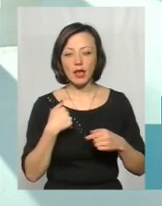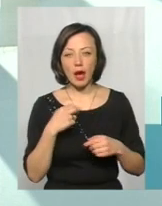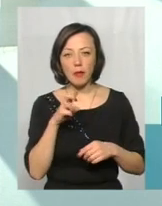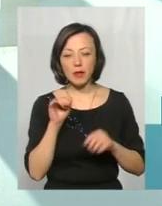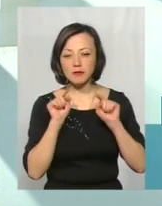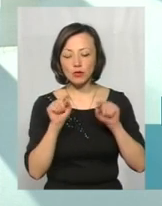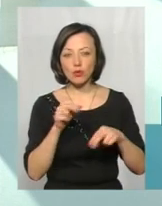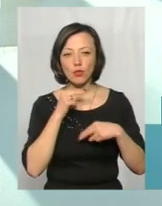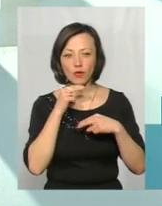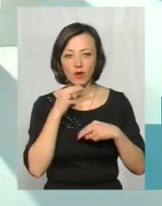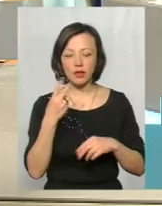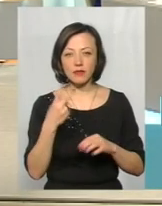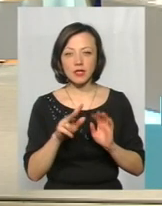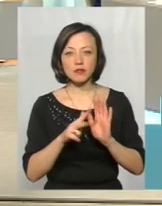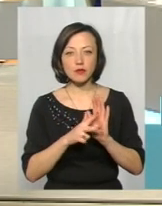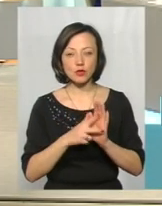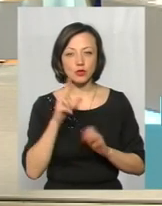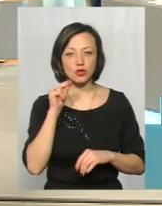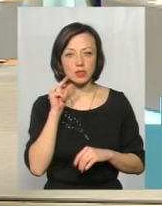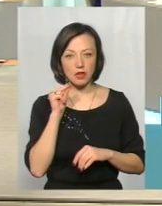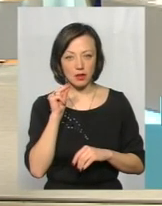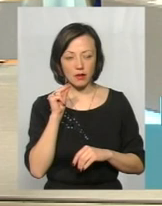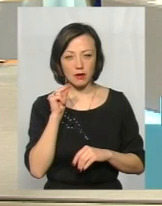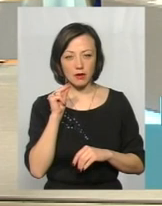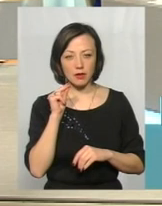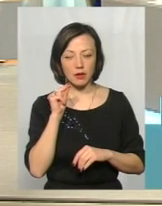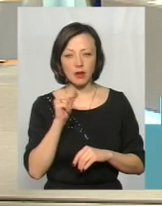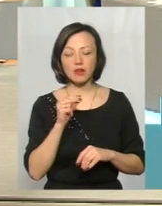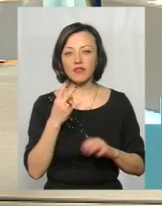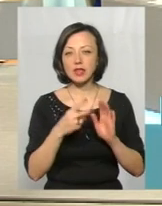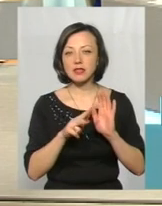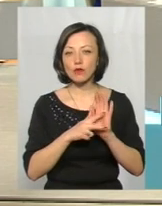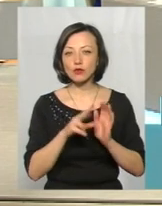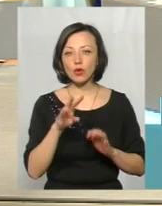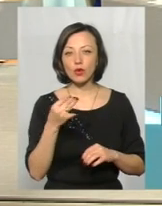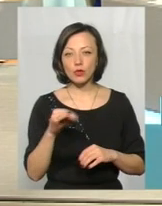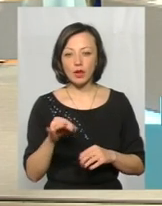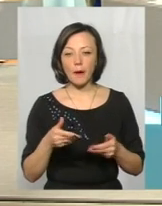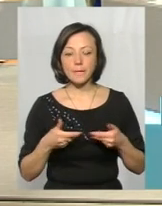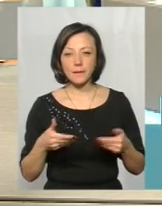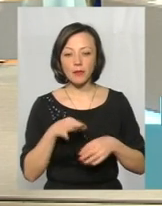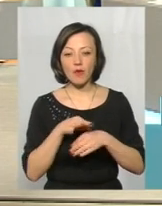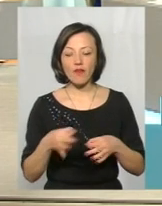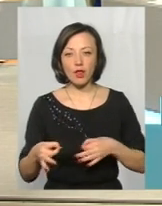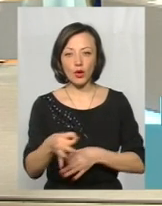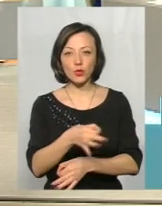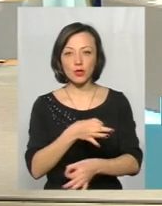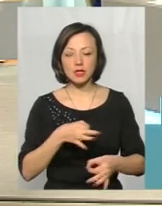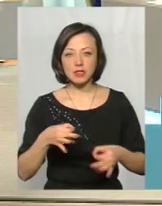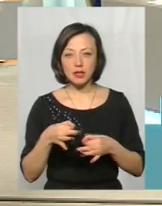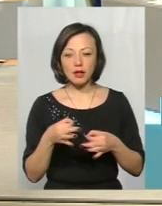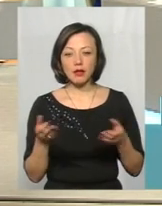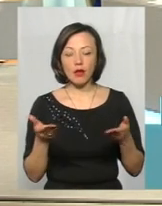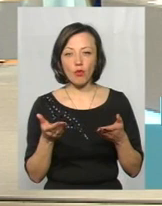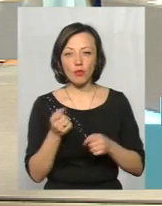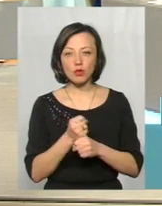28 лютого ми проведемо листів, на якому